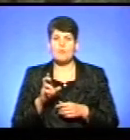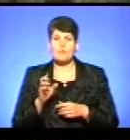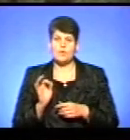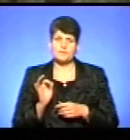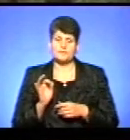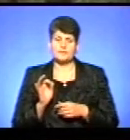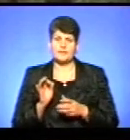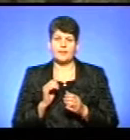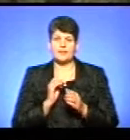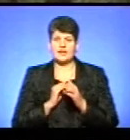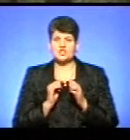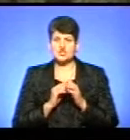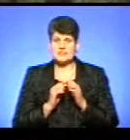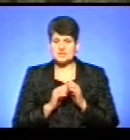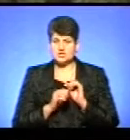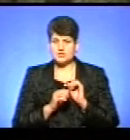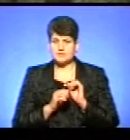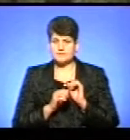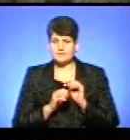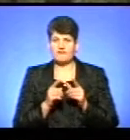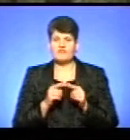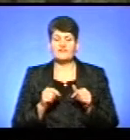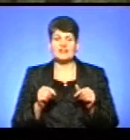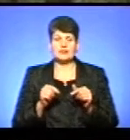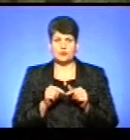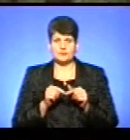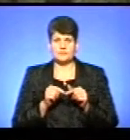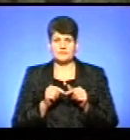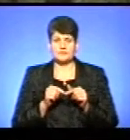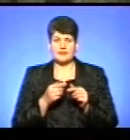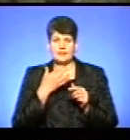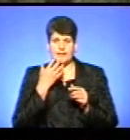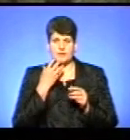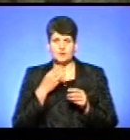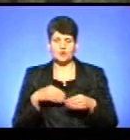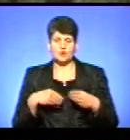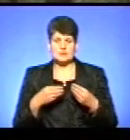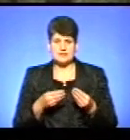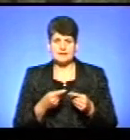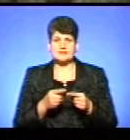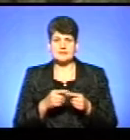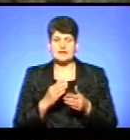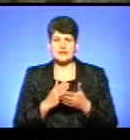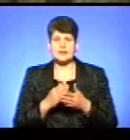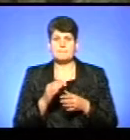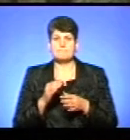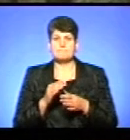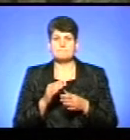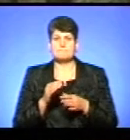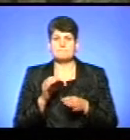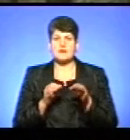найчастішим видом теплоносія – це є природній газ.